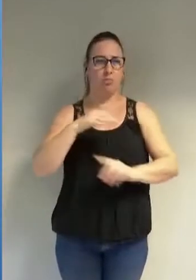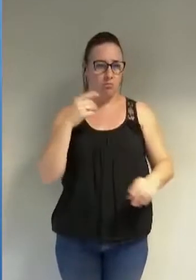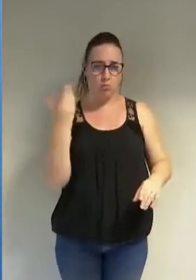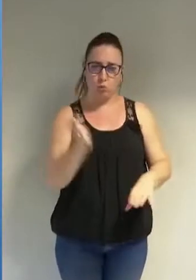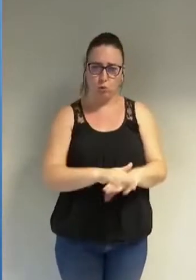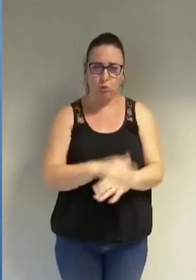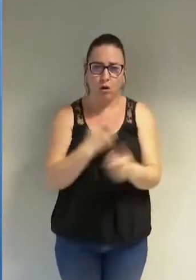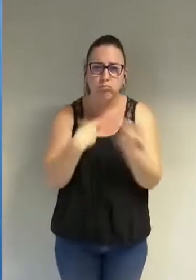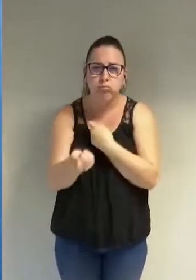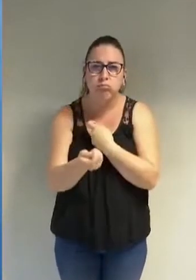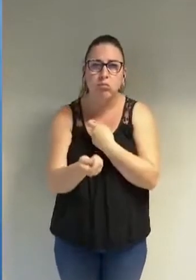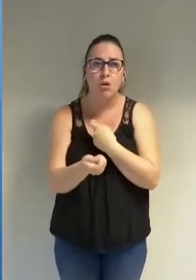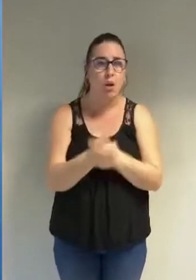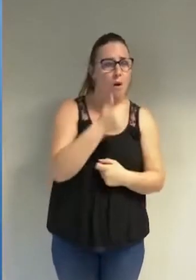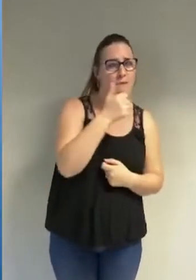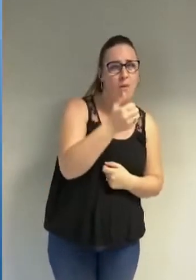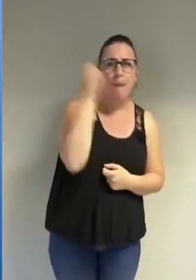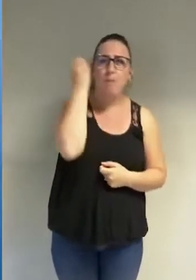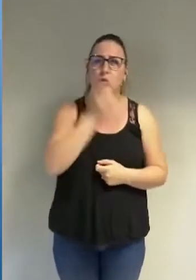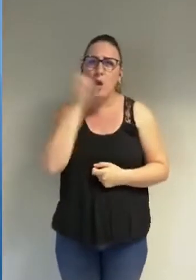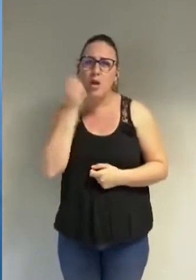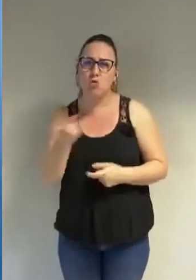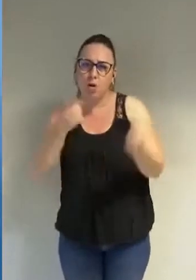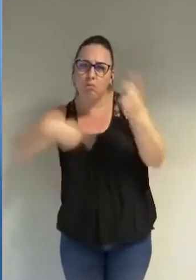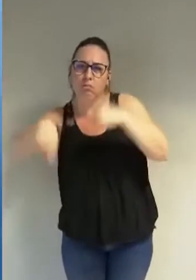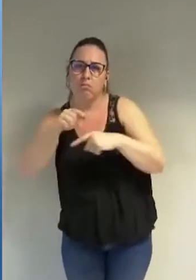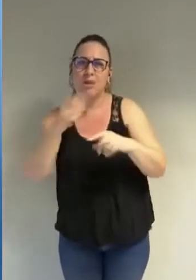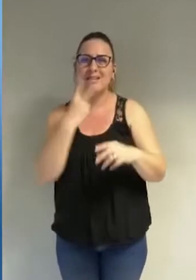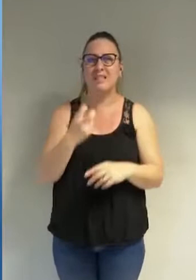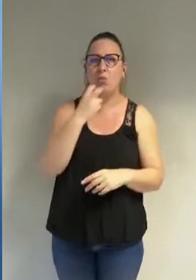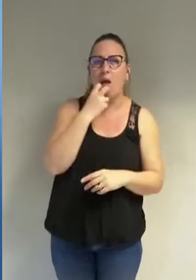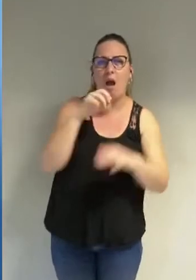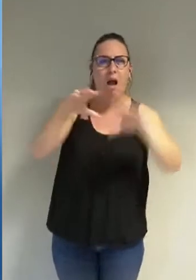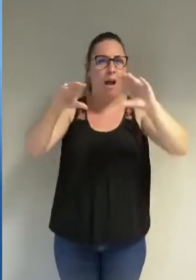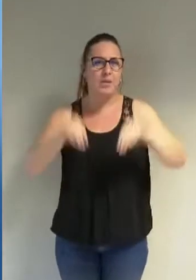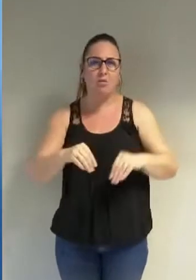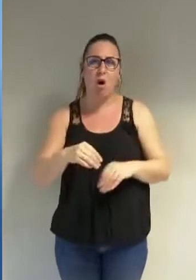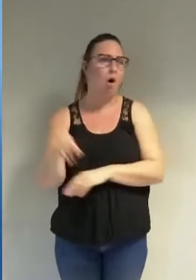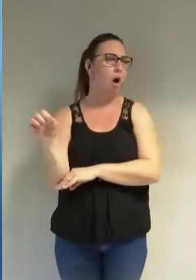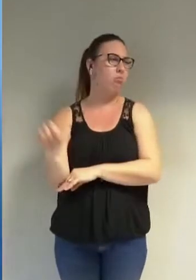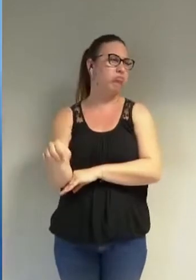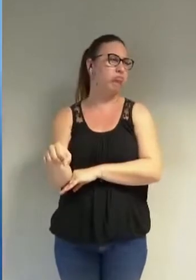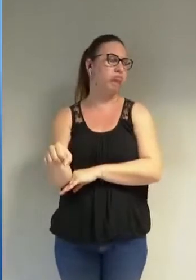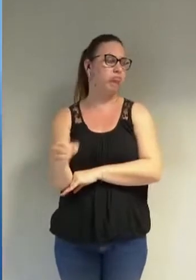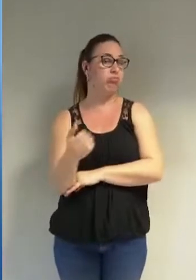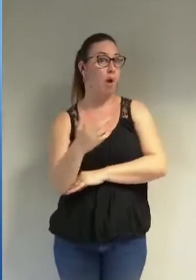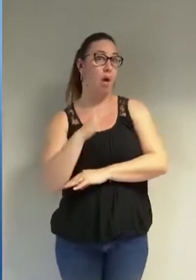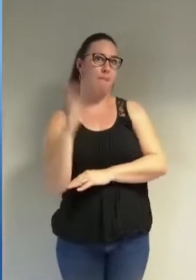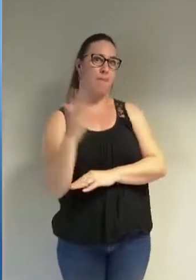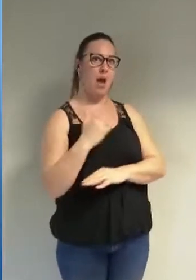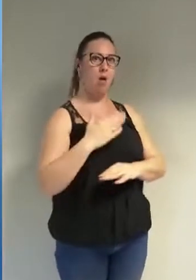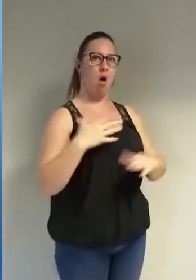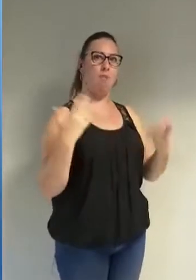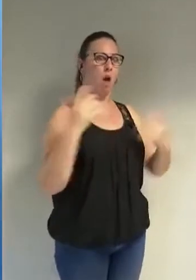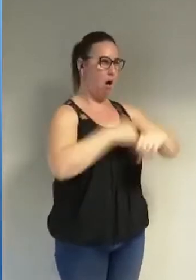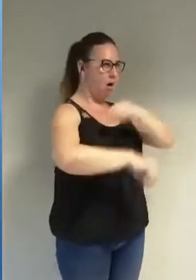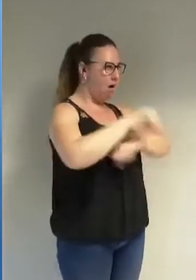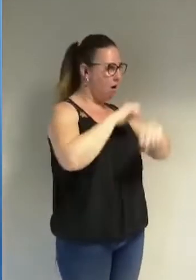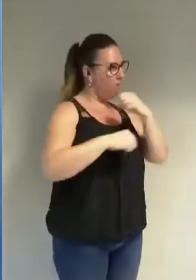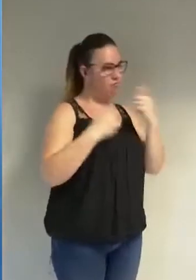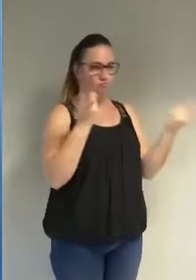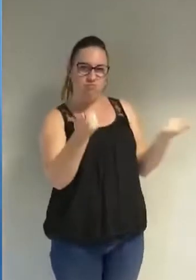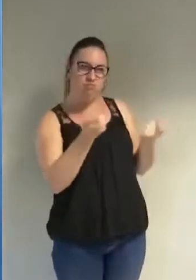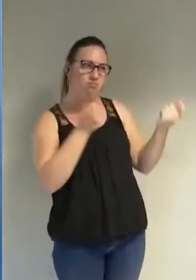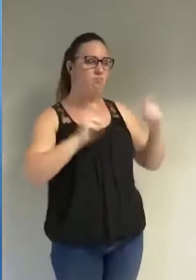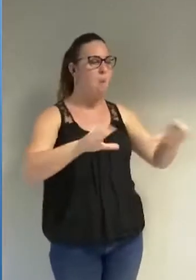intéressez pas à ce qui est le quotidien de la majorité des habitants mais vous vous préoccupez avec diligence de la volonté